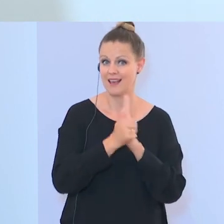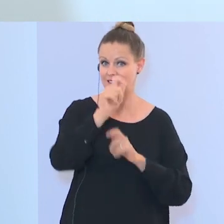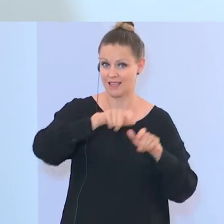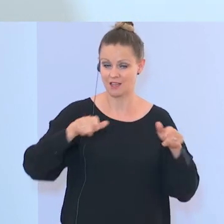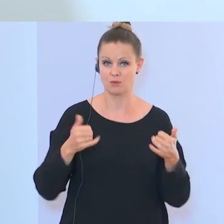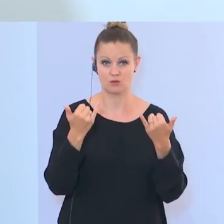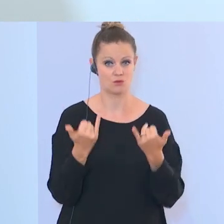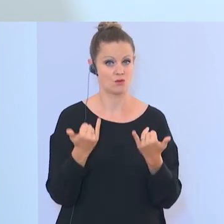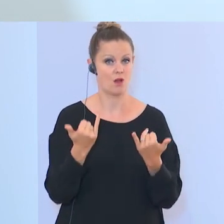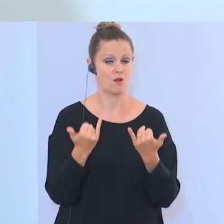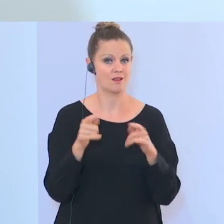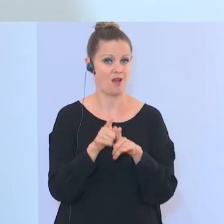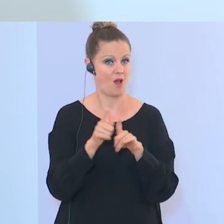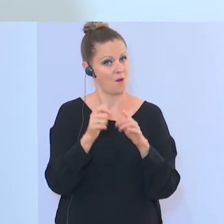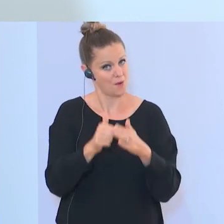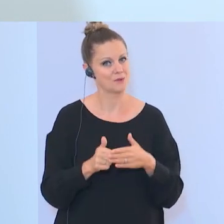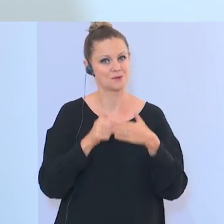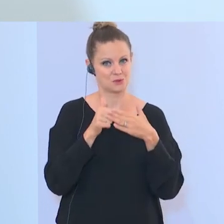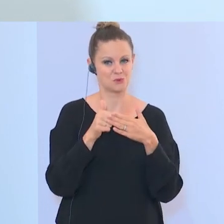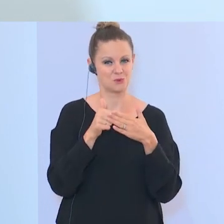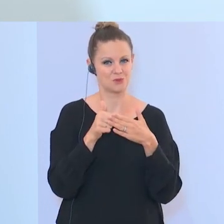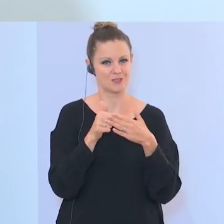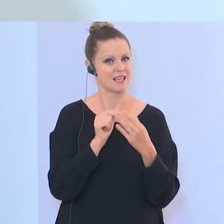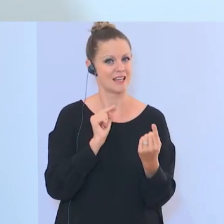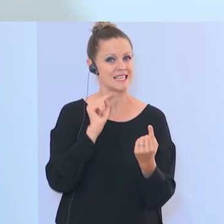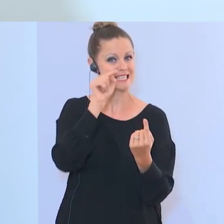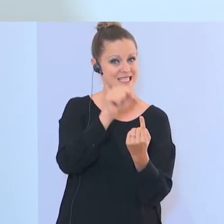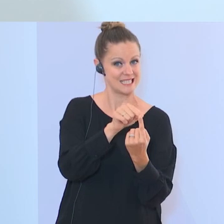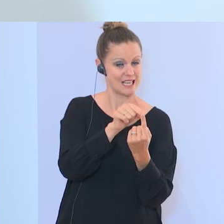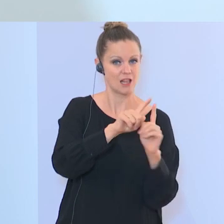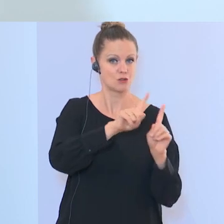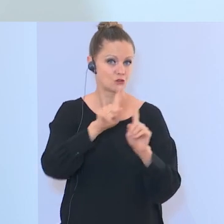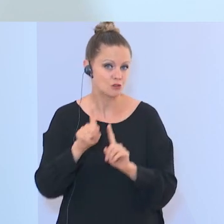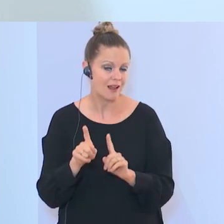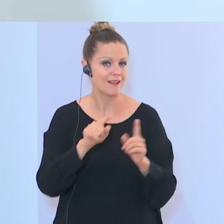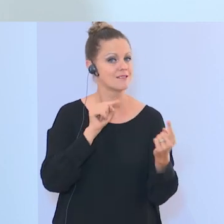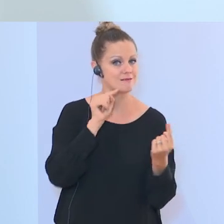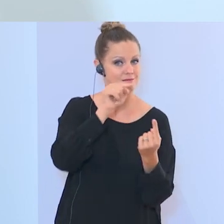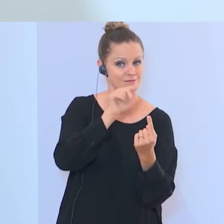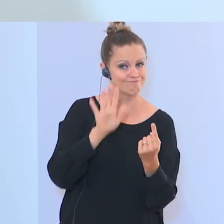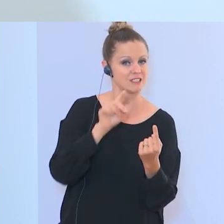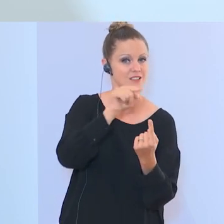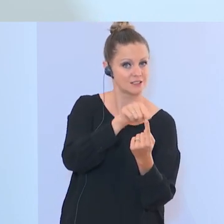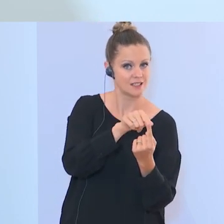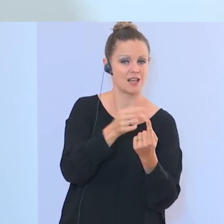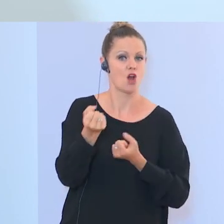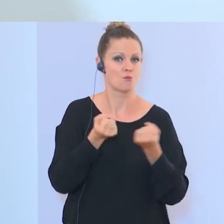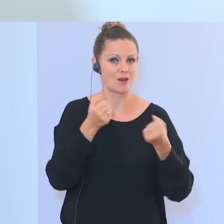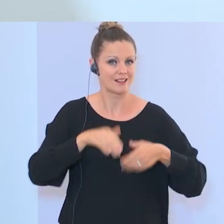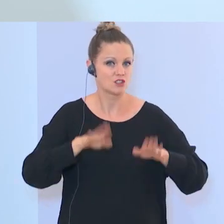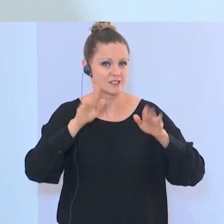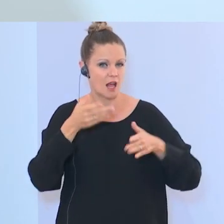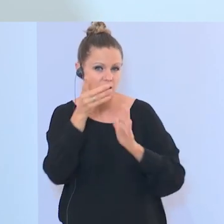mich dabei unterstützt, die Ziele dieser Stelle, die Ziele der Dokumentationsstelle Politischer Islam zu